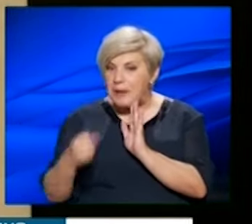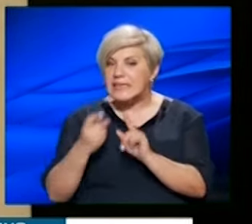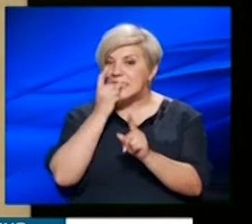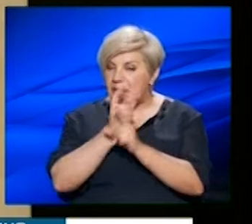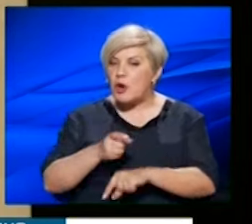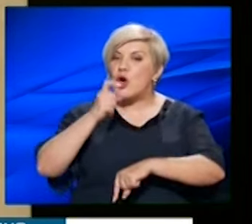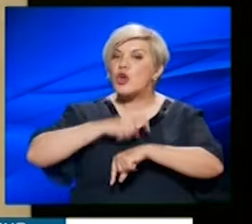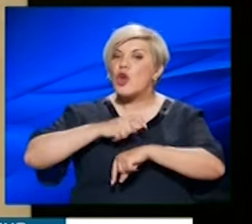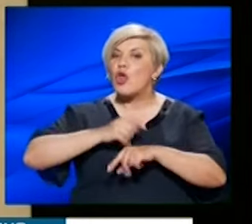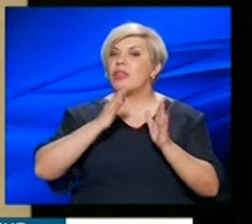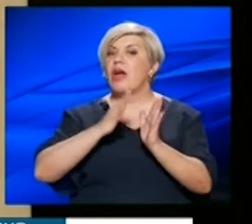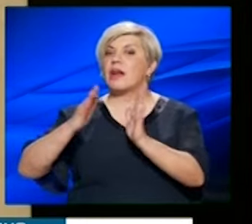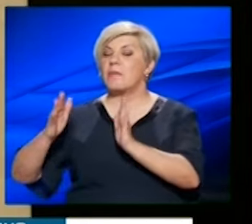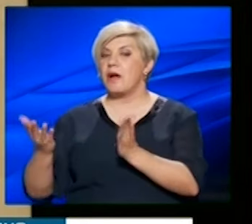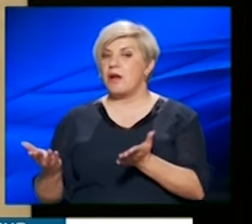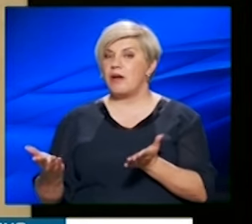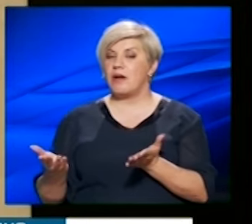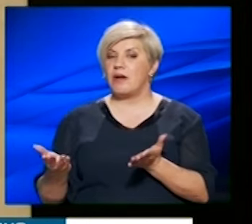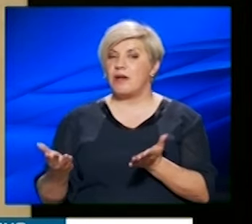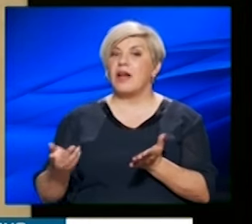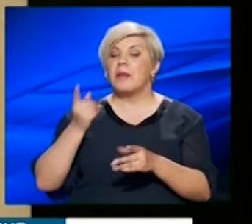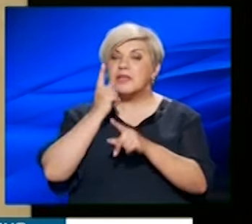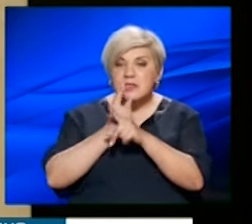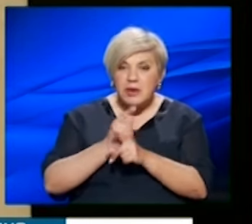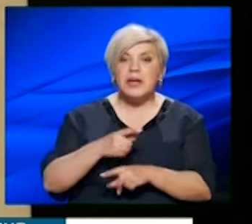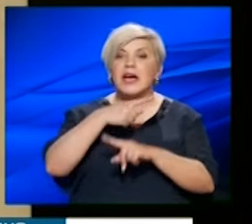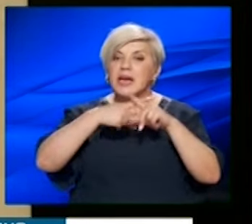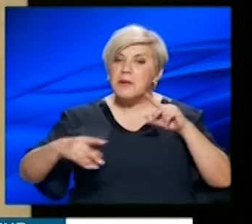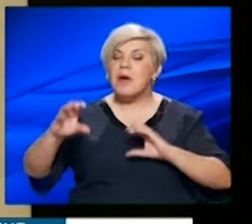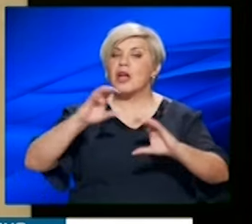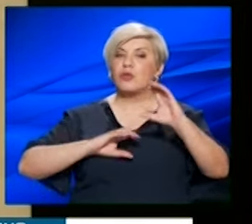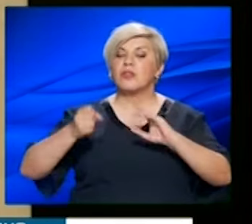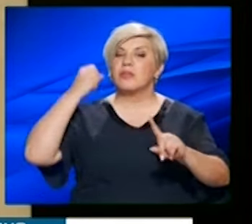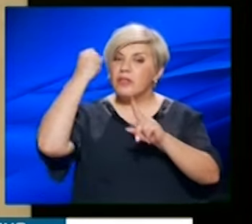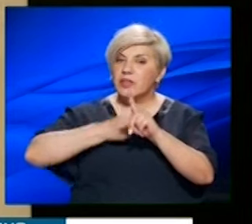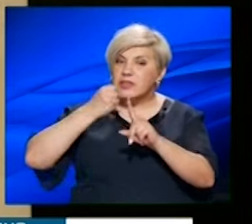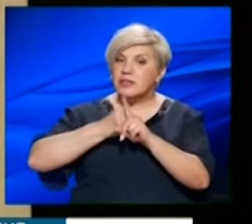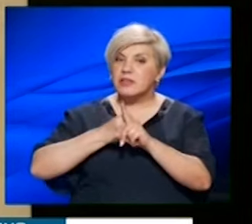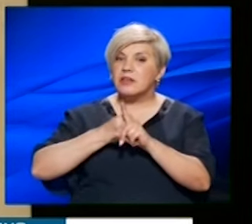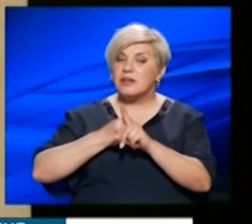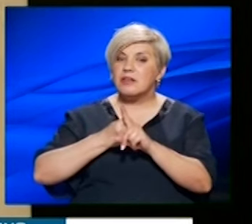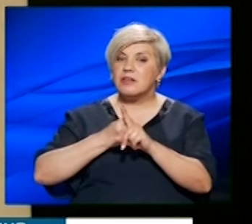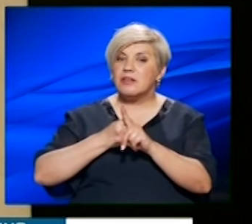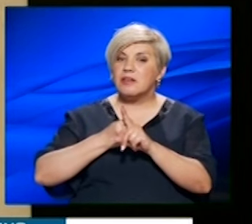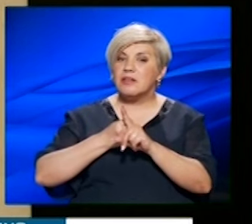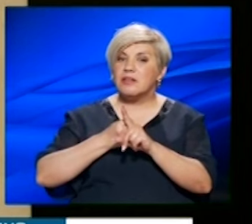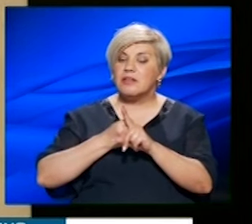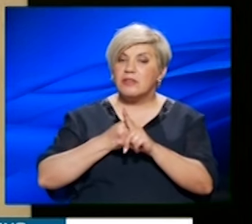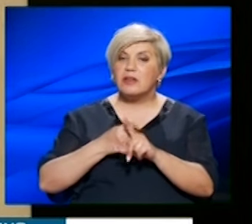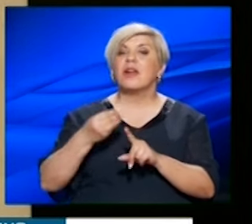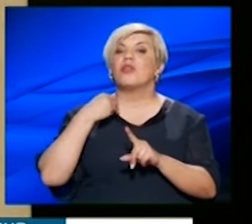συγκεκριμένο χρονοδιάγραμμα και κάποια συγκεκριμένη χρηματοδότηση που θα διεκδικήσετε για να